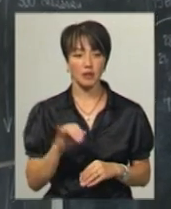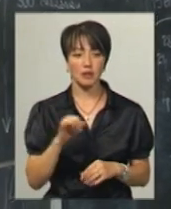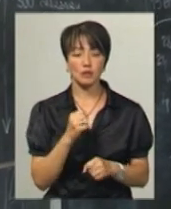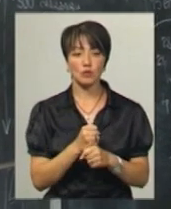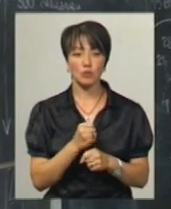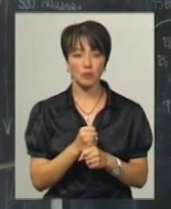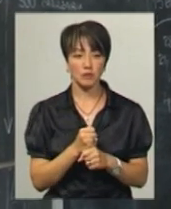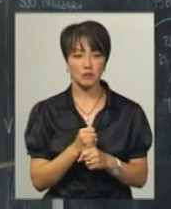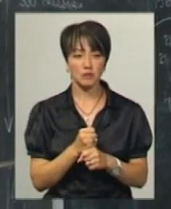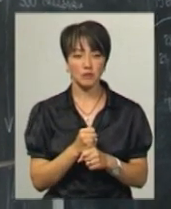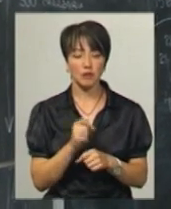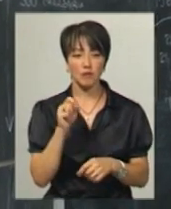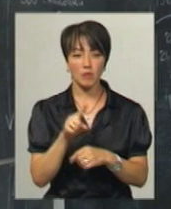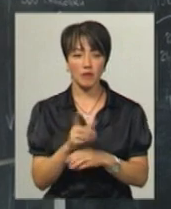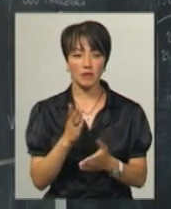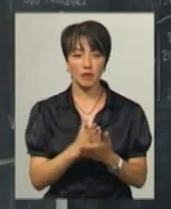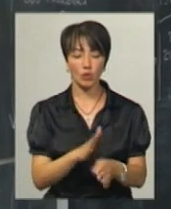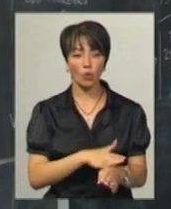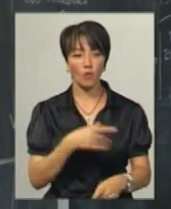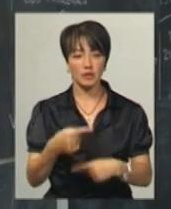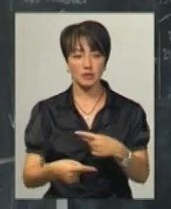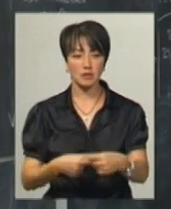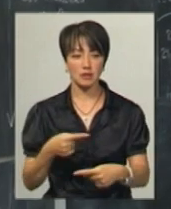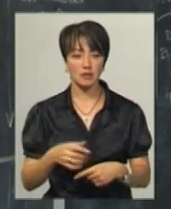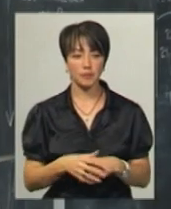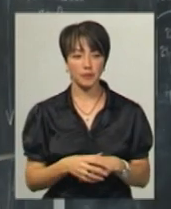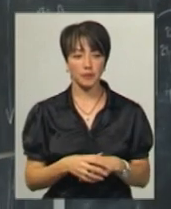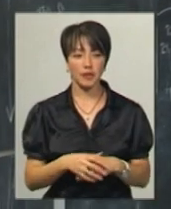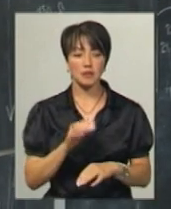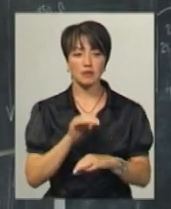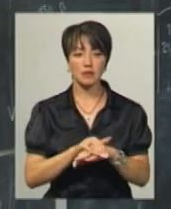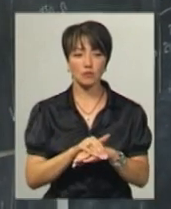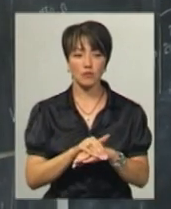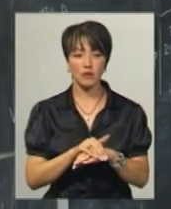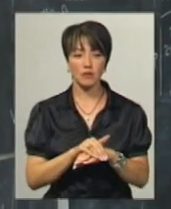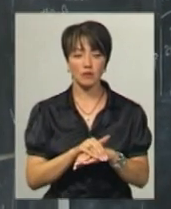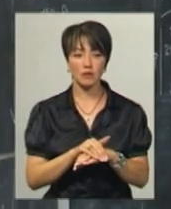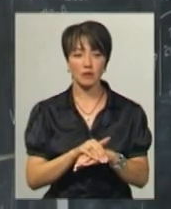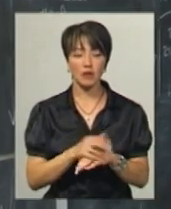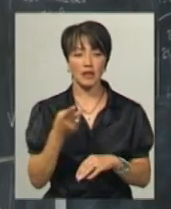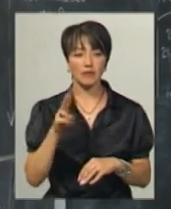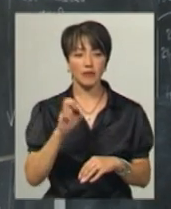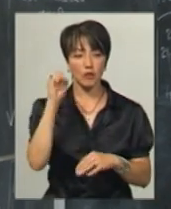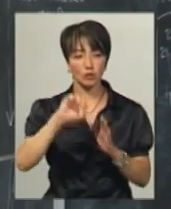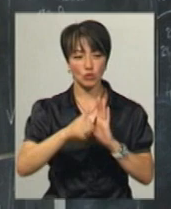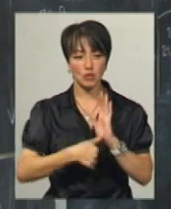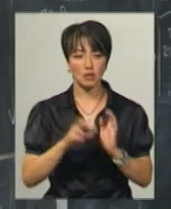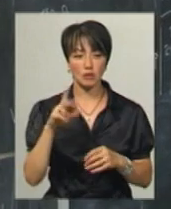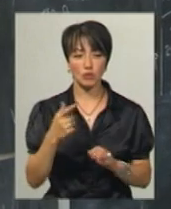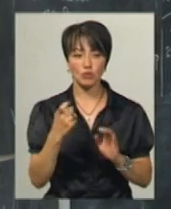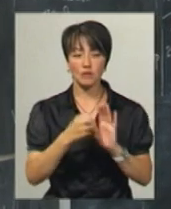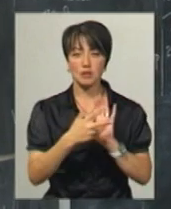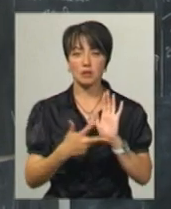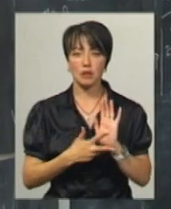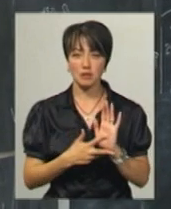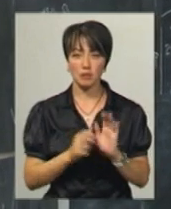ну вправа є ще таки довгий цикл, зафіксував він довгий цикл, дві гірі по 16 кілограм, 118